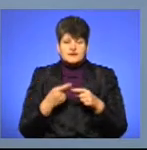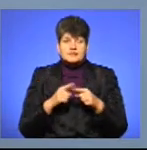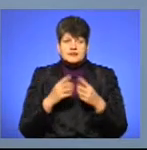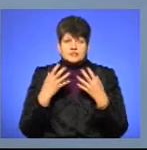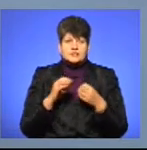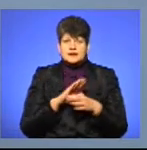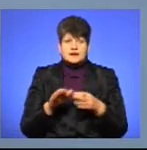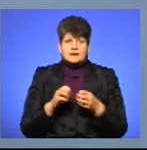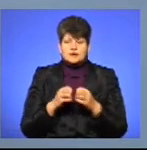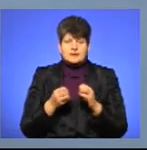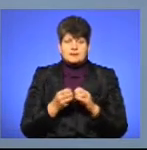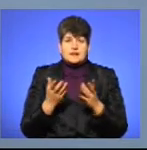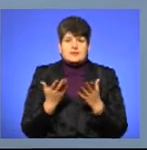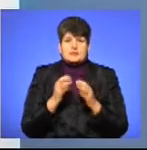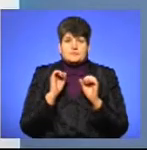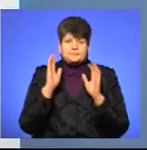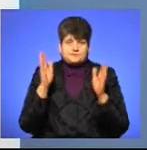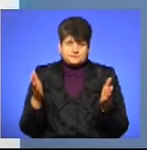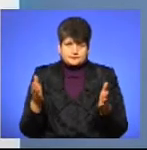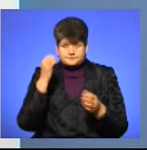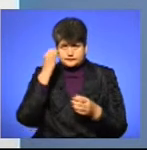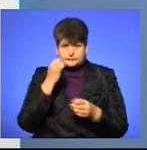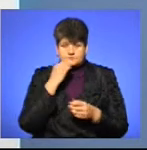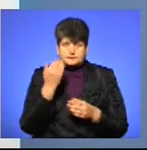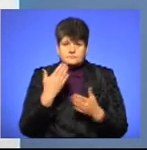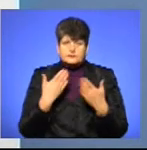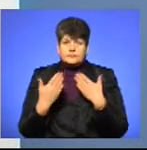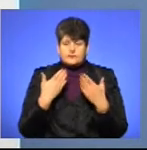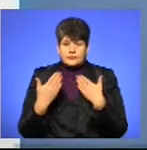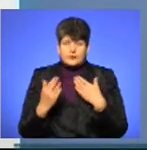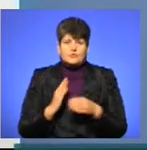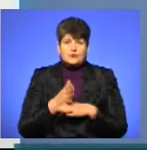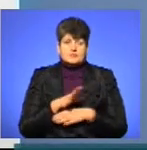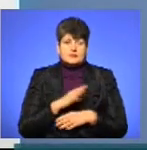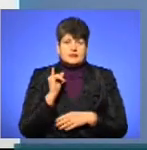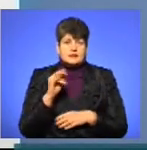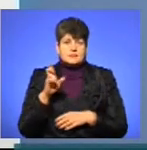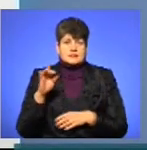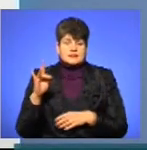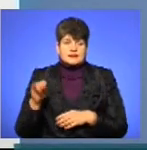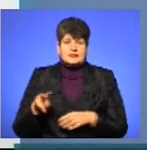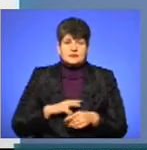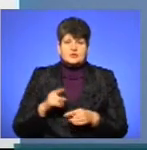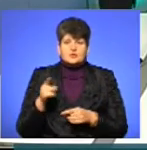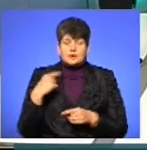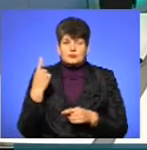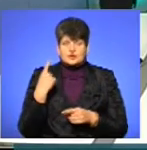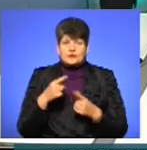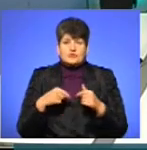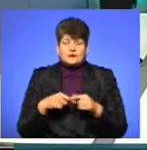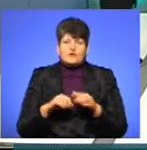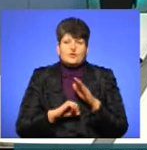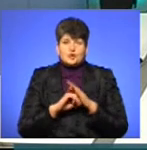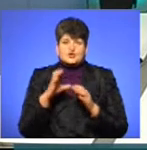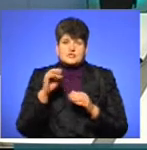не вади, які можуть бути. Дуже дякуємо вам за розмову. Сьогодні в в гостях була Ірина Базолевська, директор Тернопільського обласного відділення